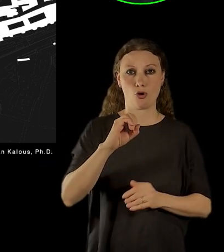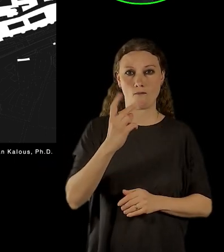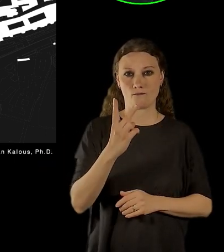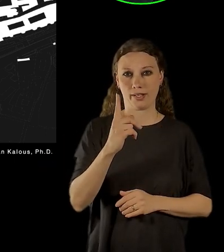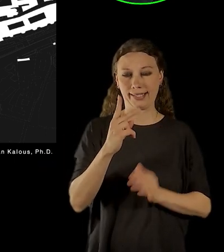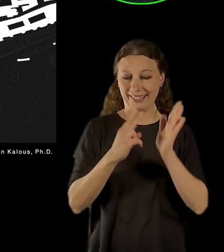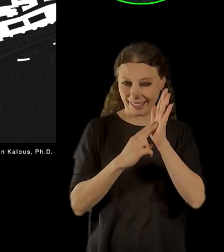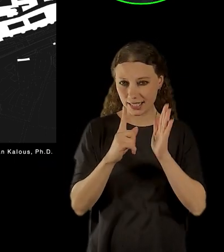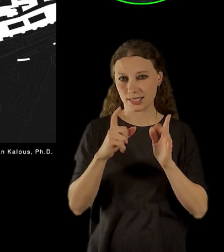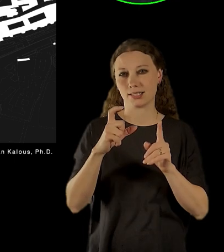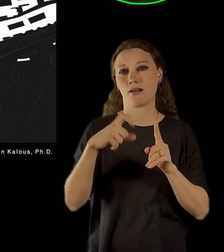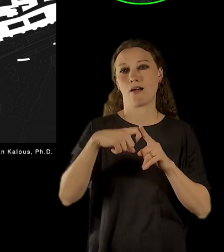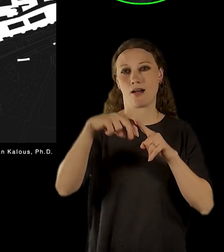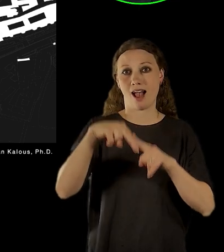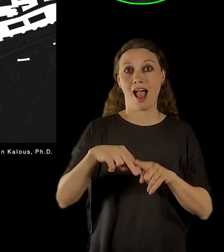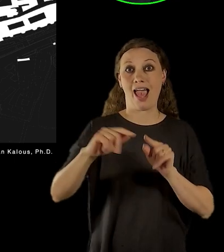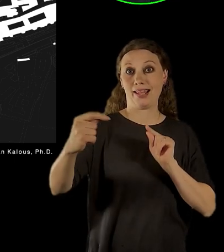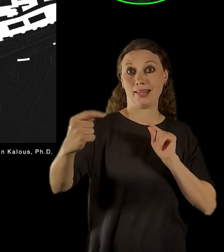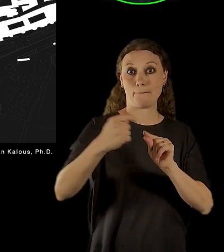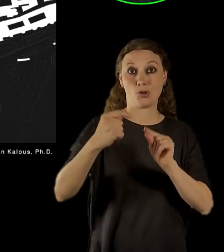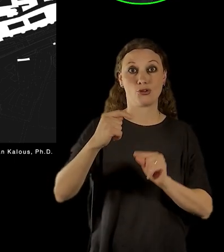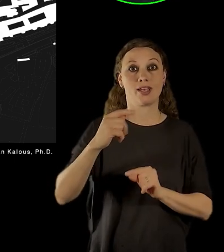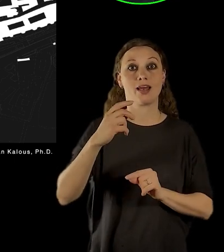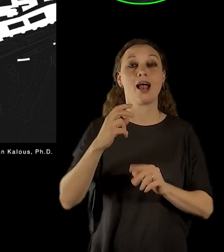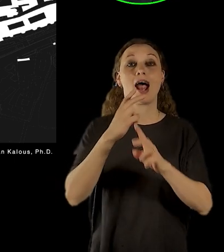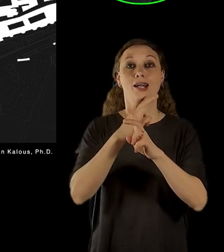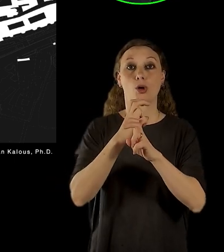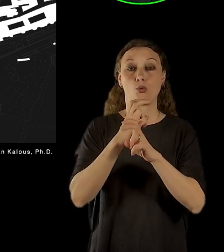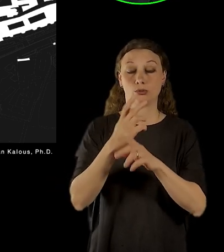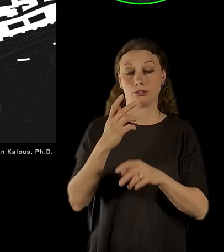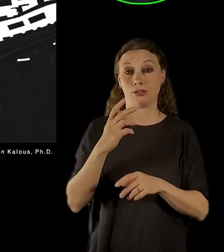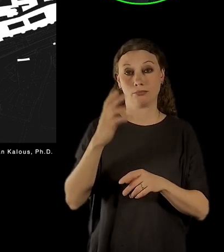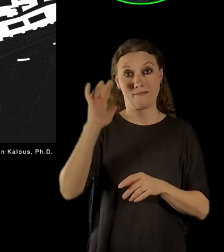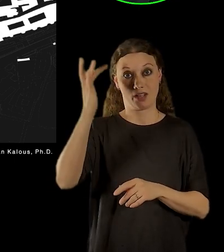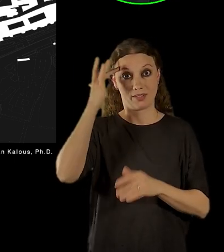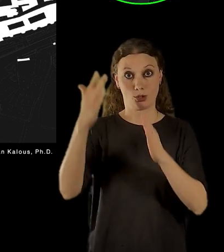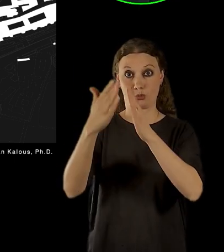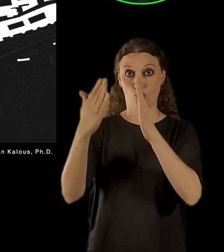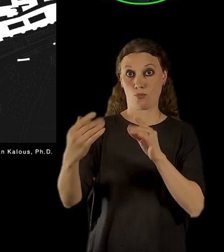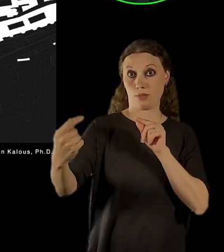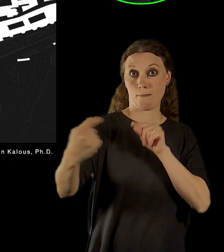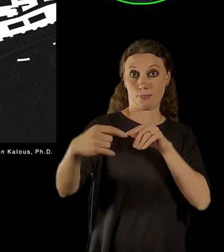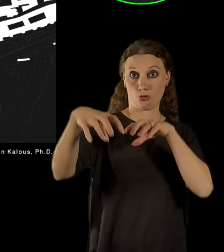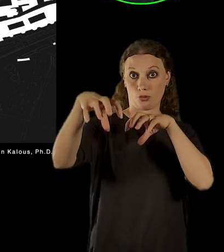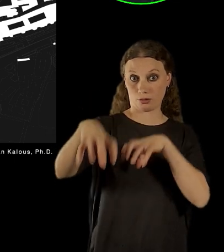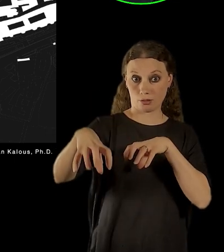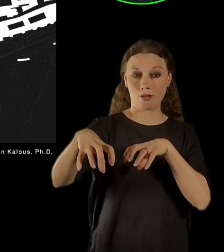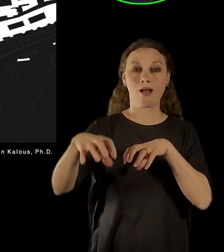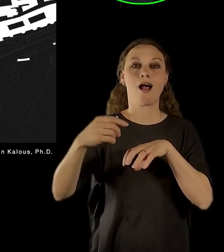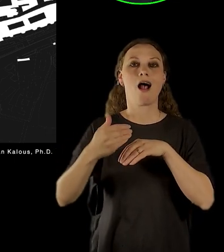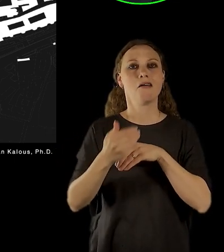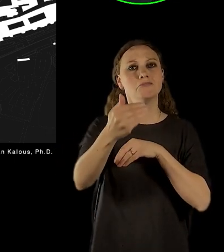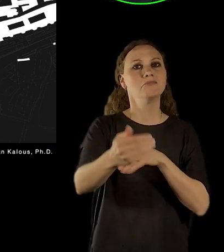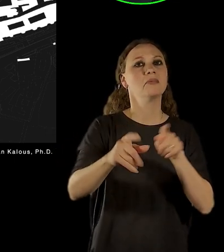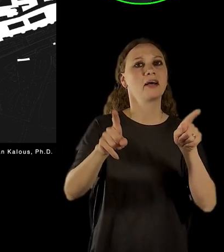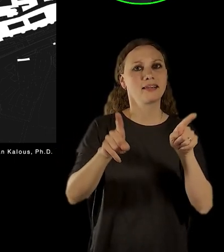rakouského velvyslance a přes ulici je vlastně část traktu budov Hradní stráže, takže je